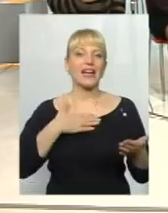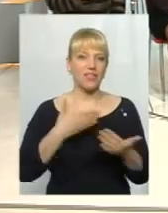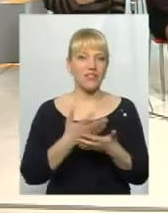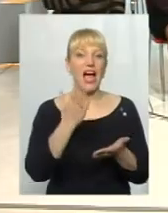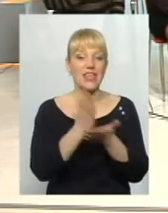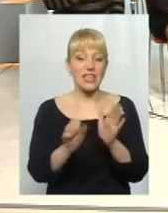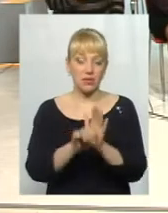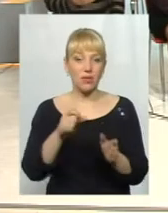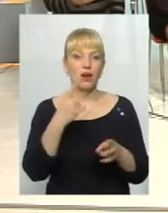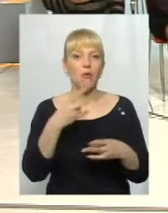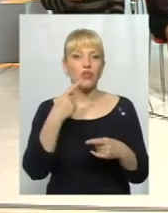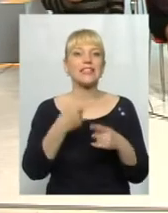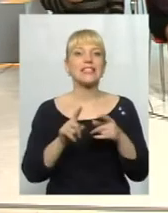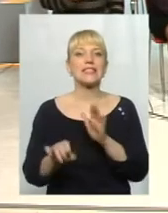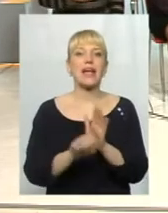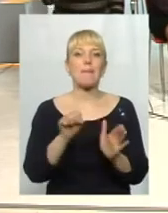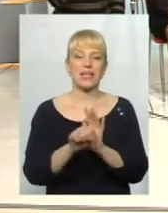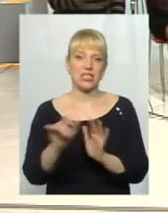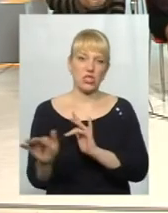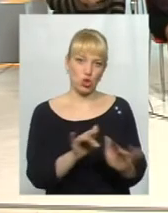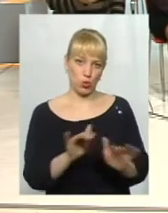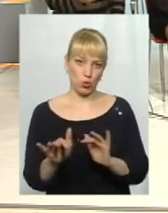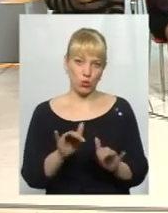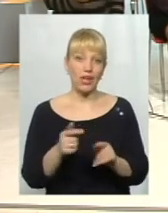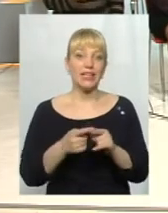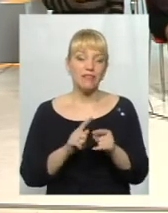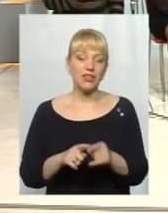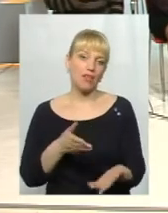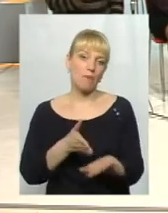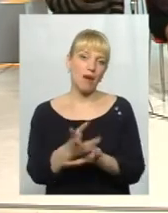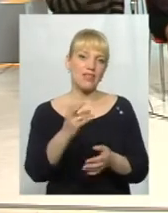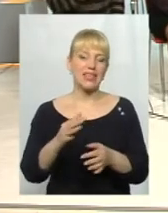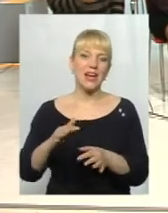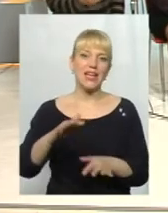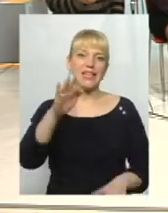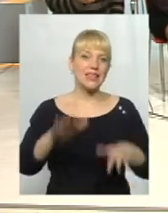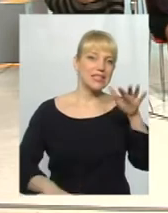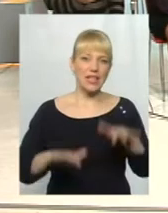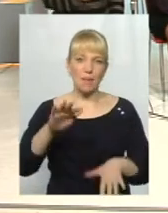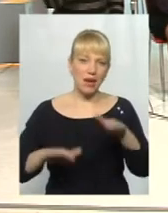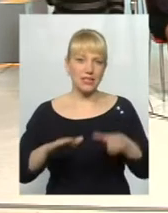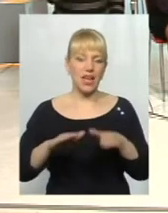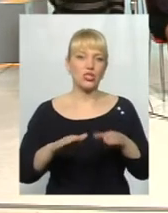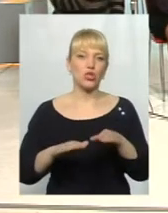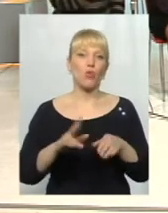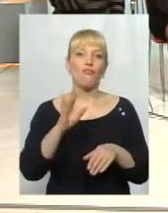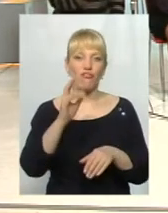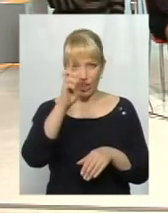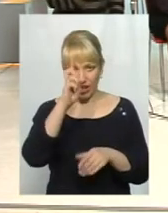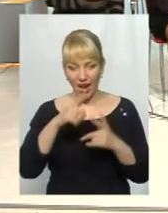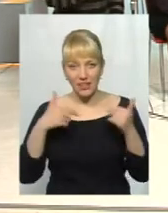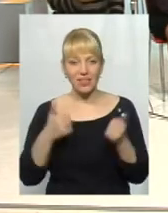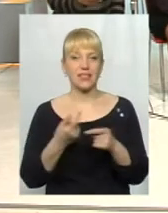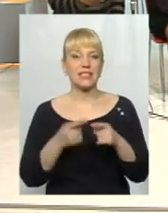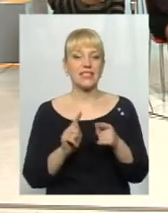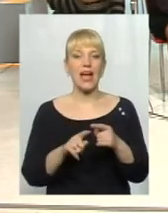і говорити, що це сепаратистський рух, що цей рух, направлений на дестабілізацію в Україні, цей рух